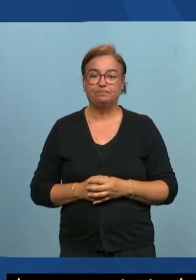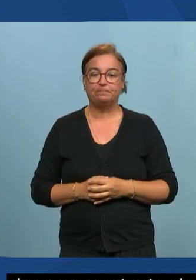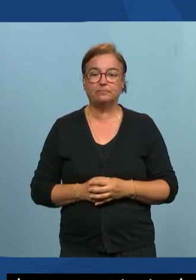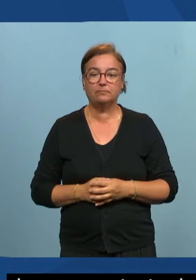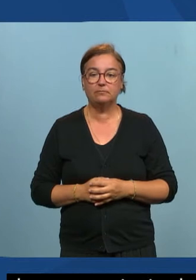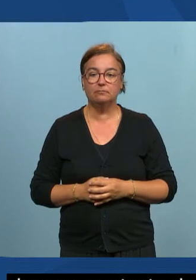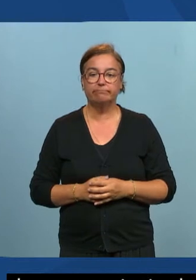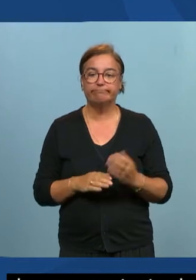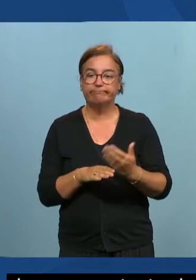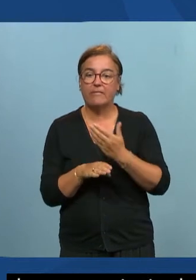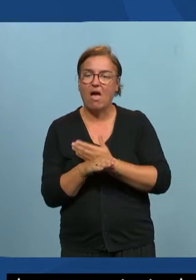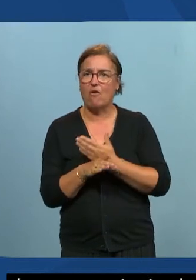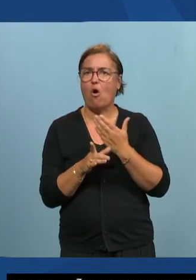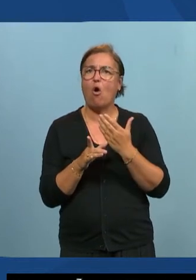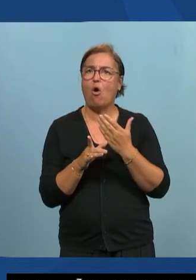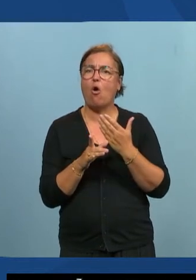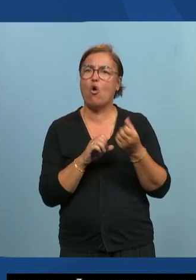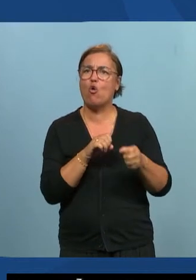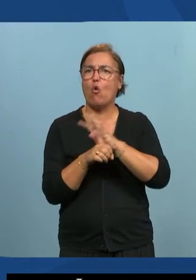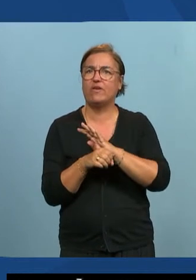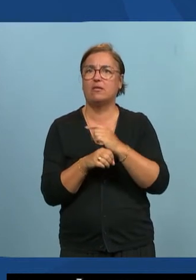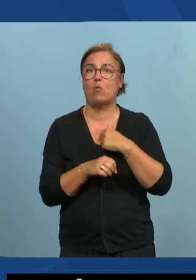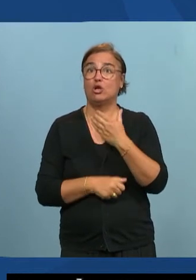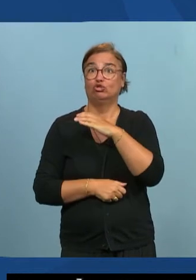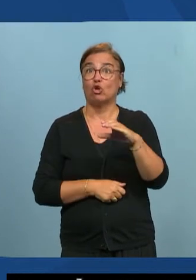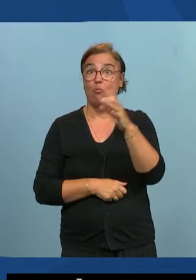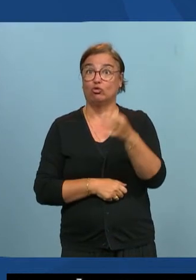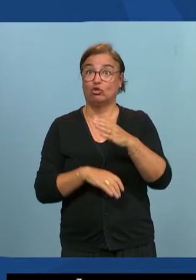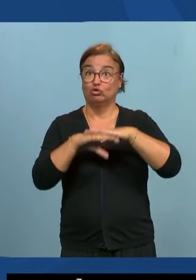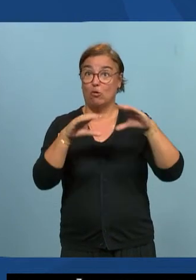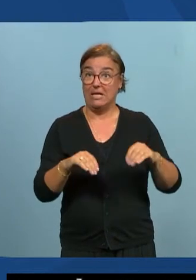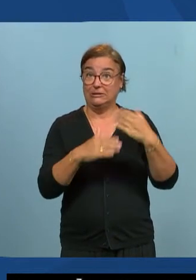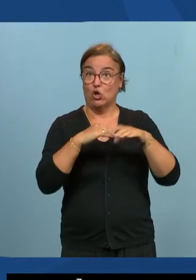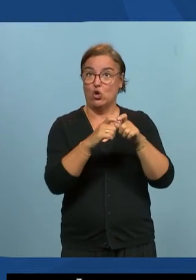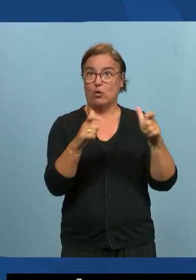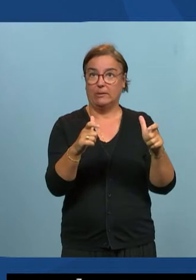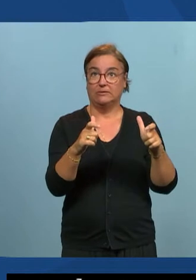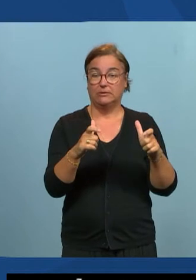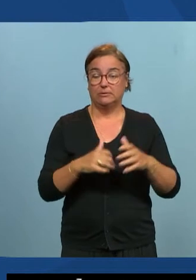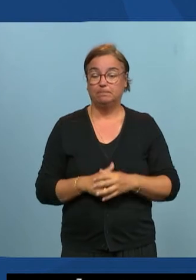avant la pandémie j'étais 100% présentielle et c'est vrai